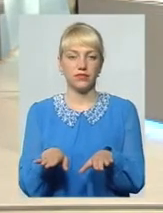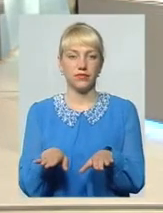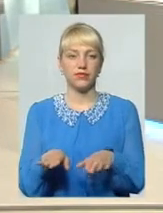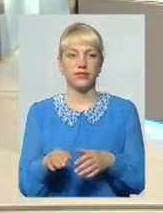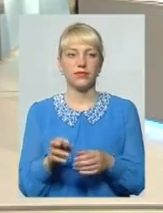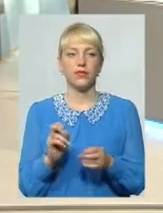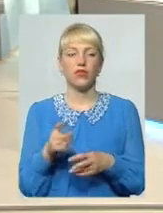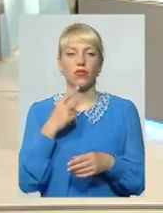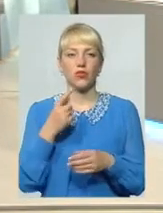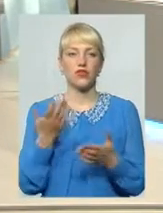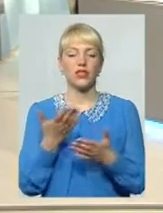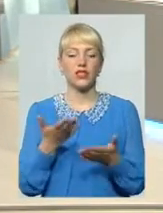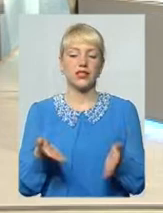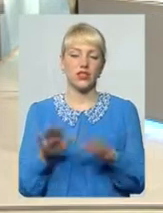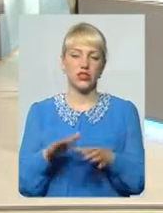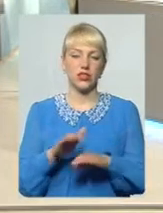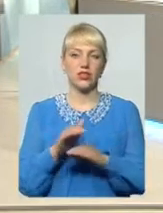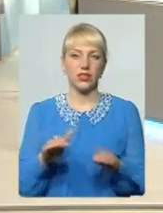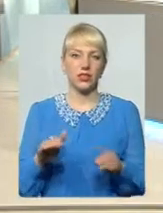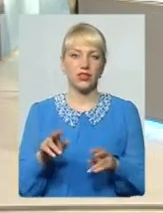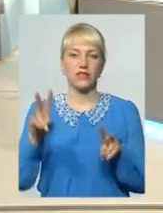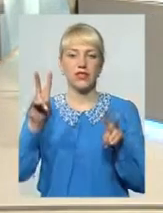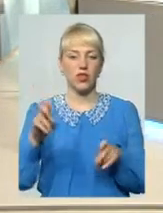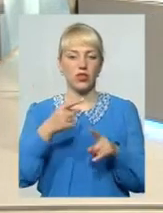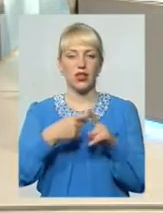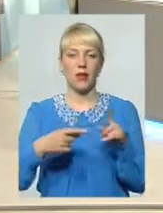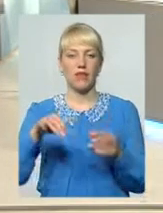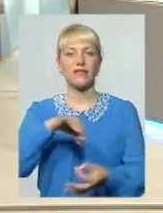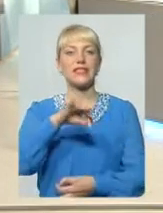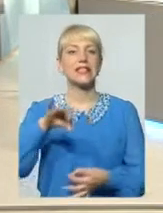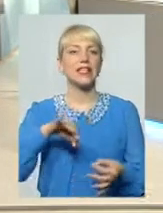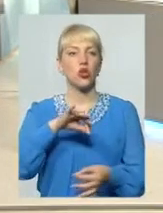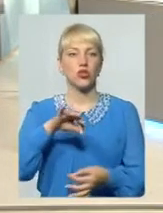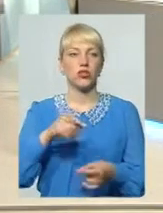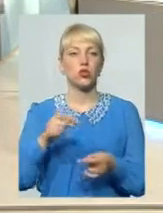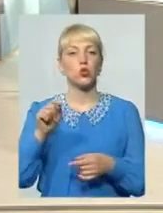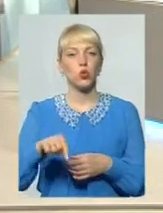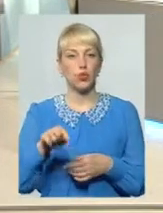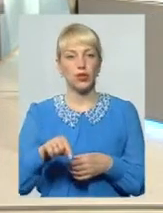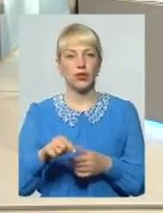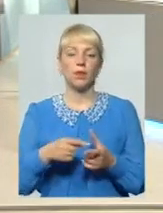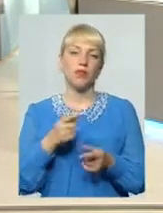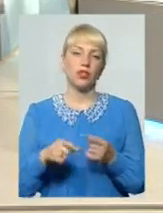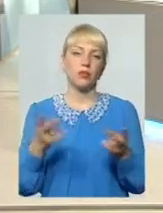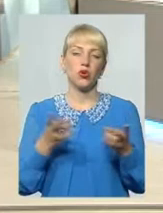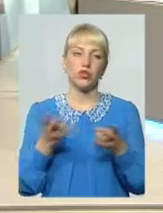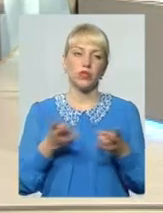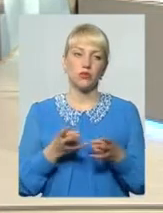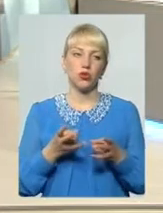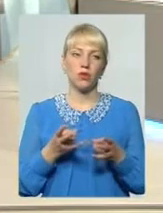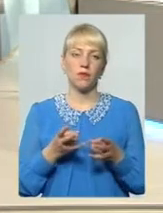Власне, в яких діти є в статусі напівсироти Тут, чи потрібно,